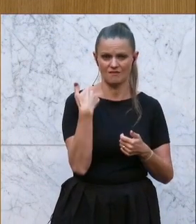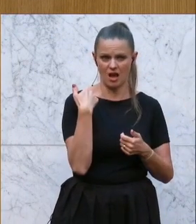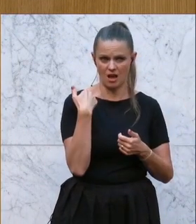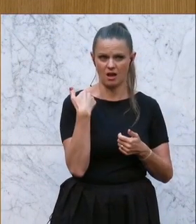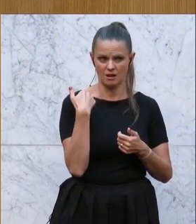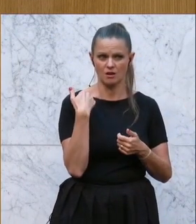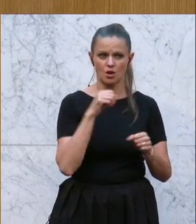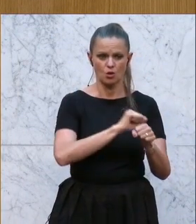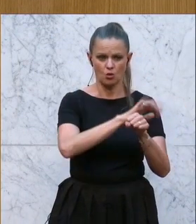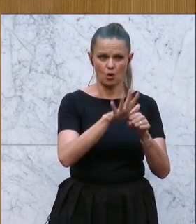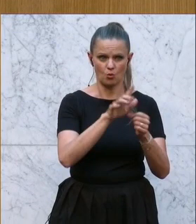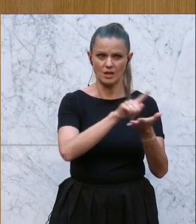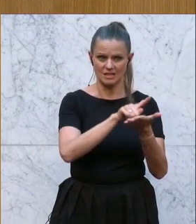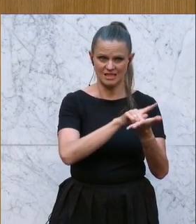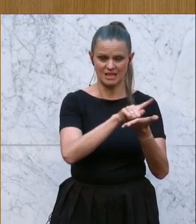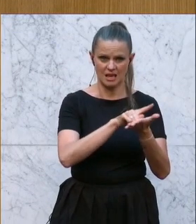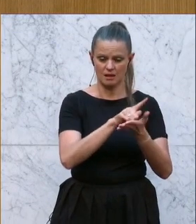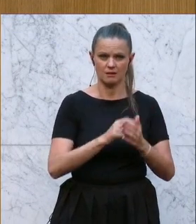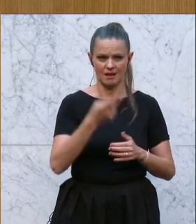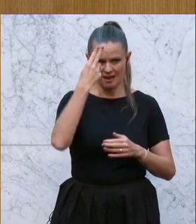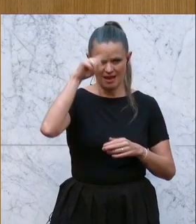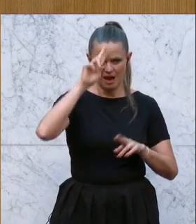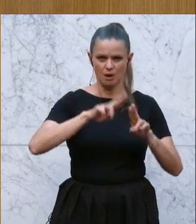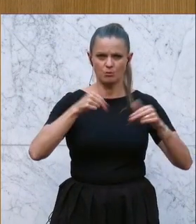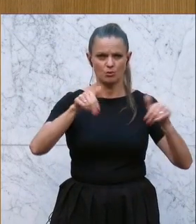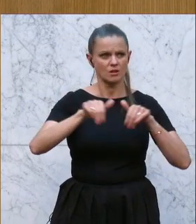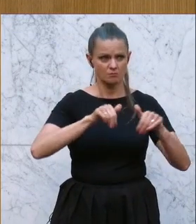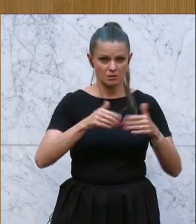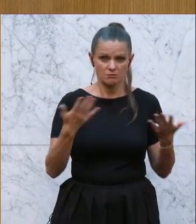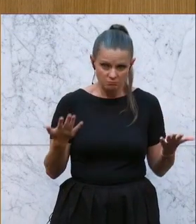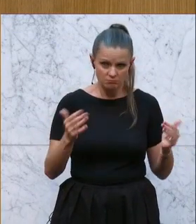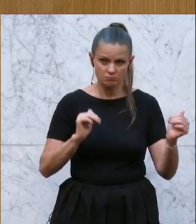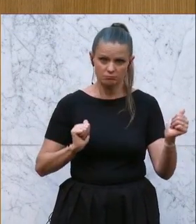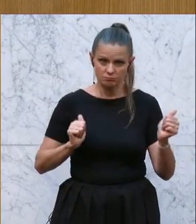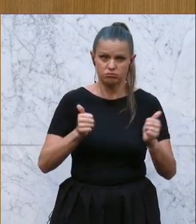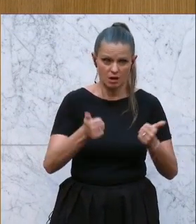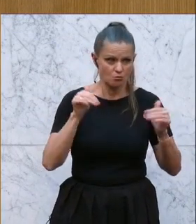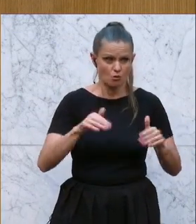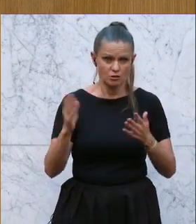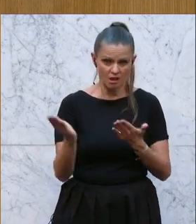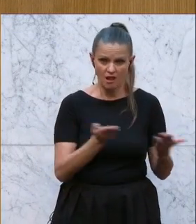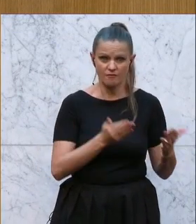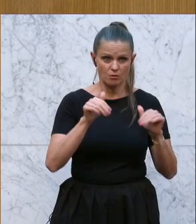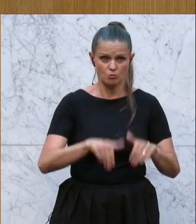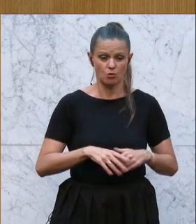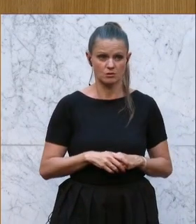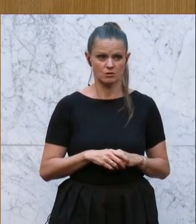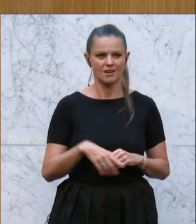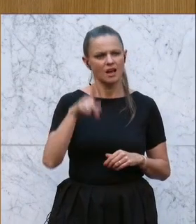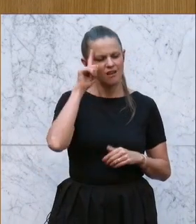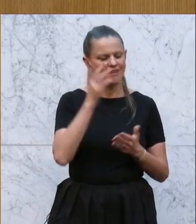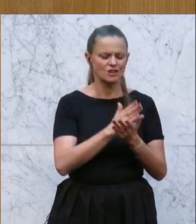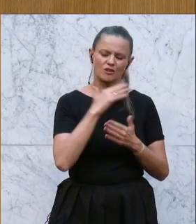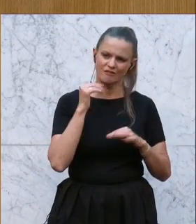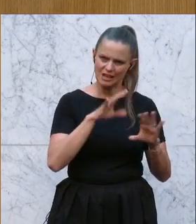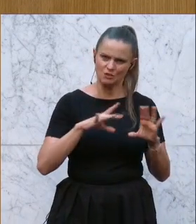während der Corona-Zeit? Herr Bundesminister, Sie müssen hier endlich liefern. Aber Sie haben, und ich weiß schon, Sie haben viel zu tun,